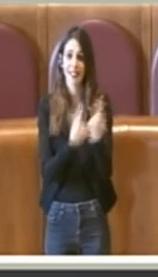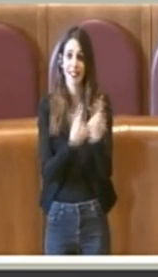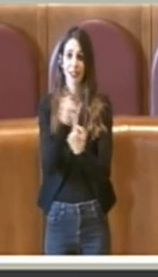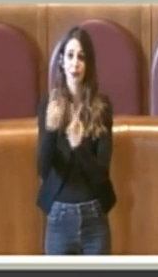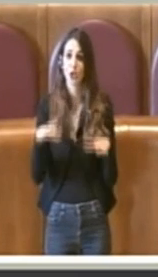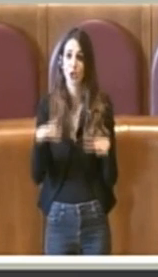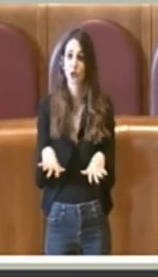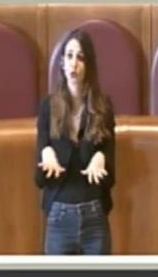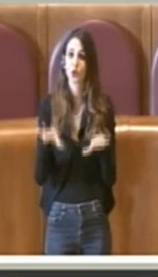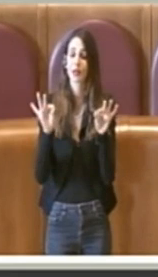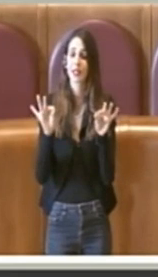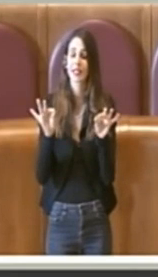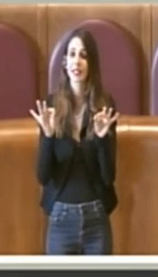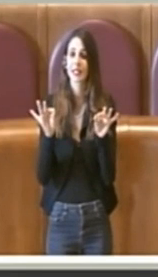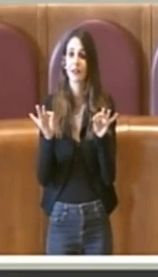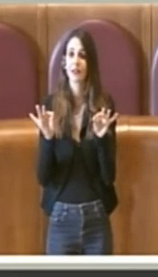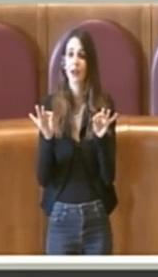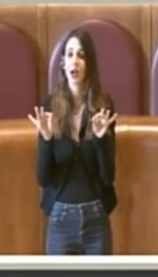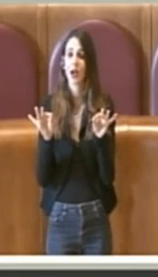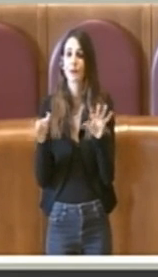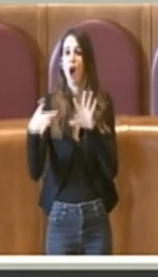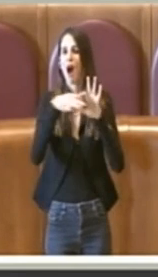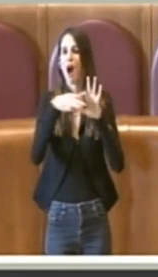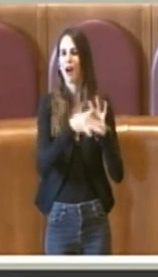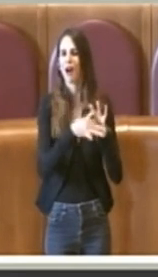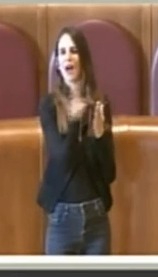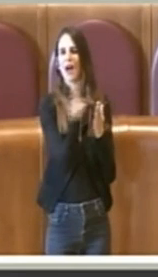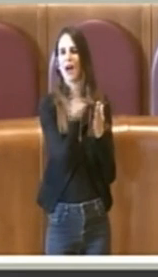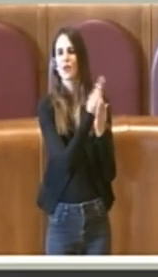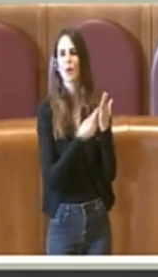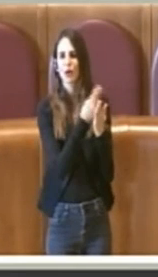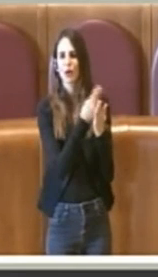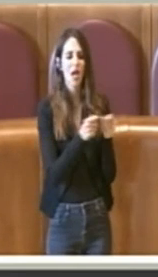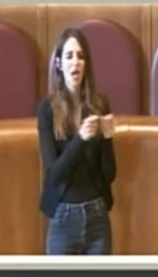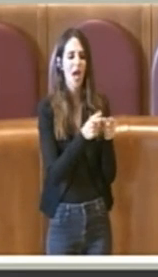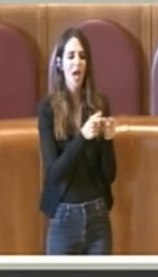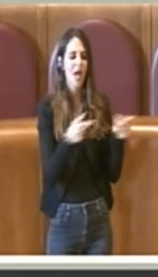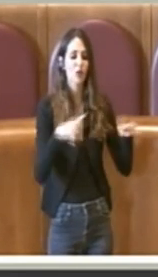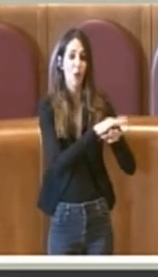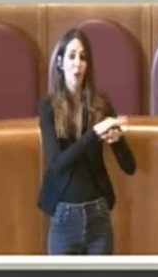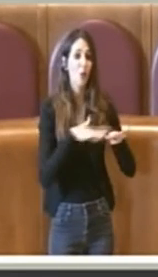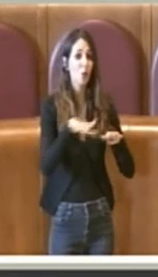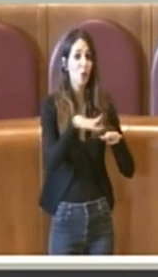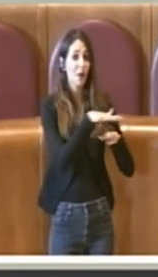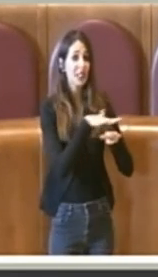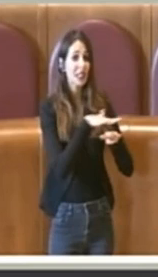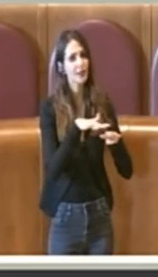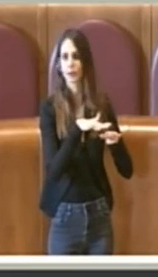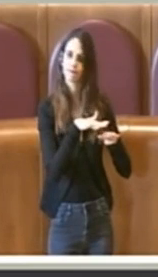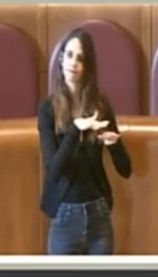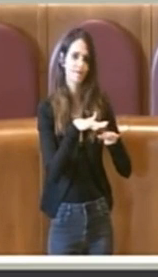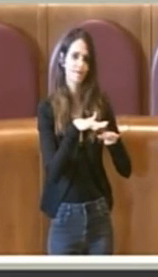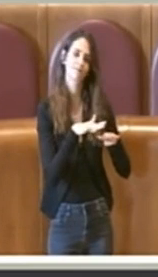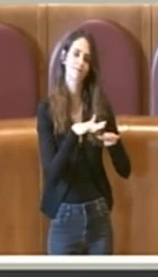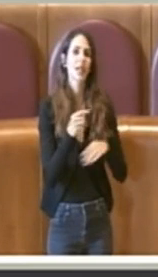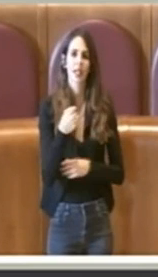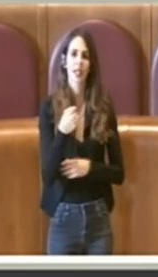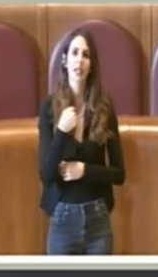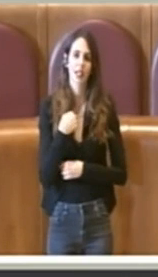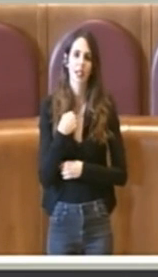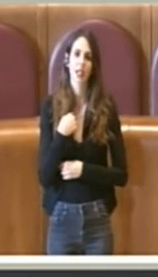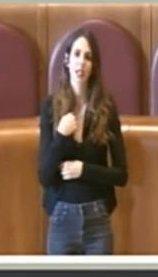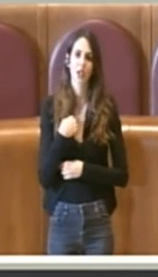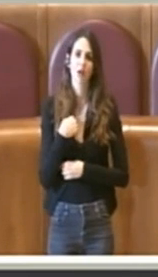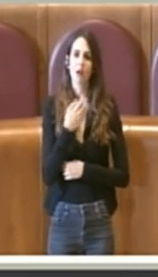riferito al progetto in sé né a tutto il lavoro fatto dalla Commissione Urbanistica, ma